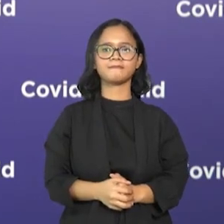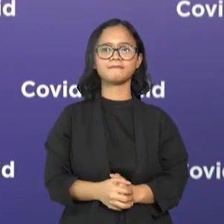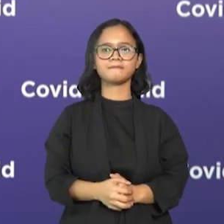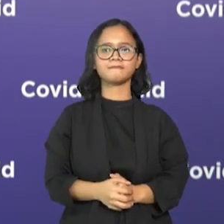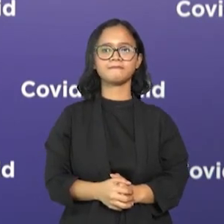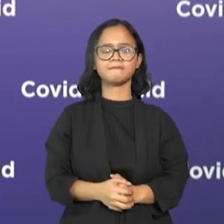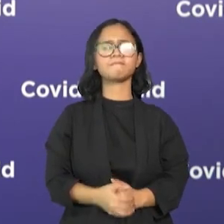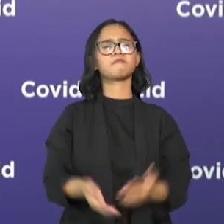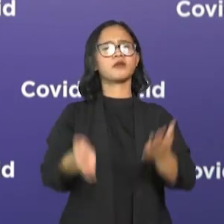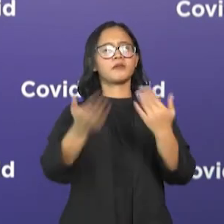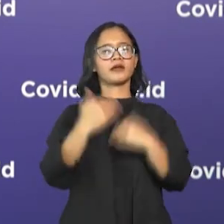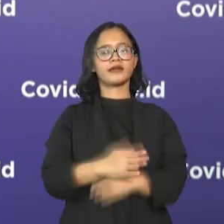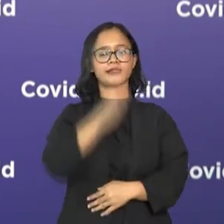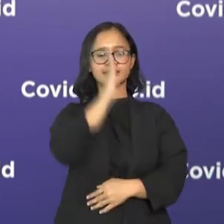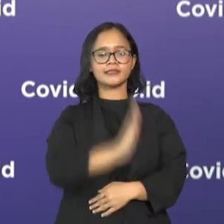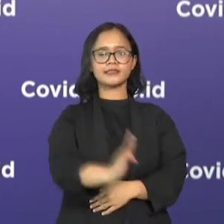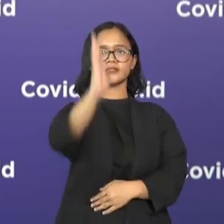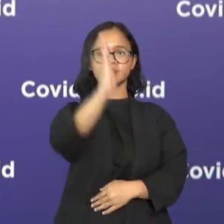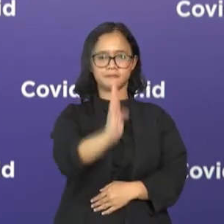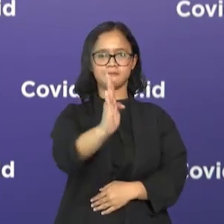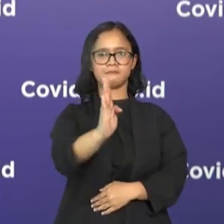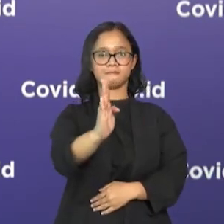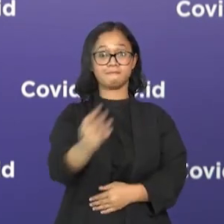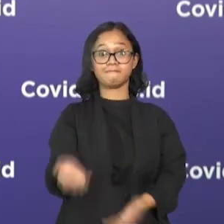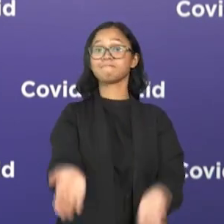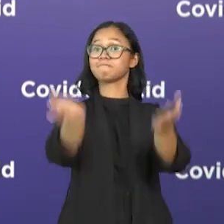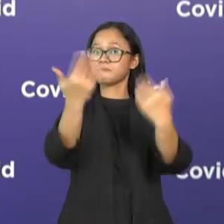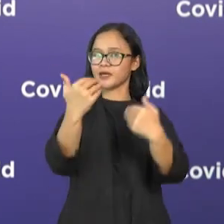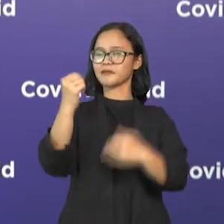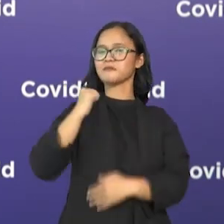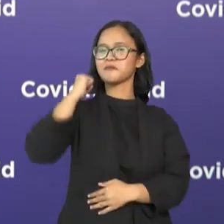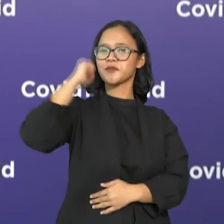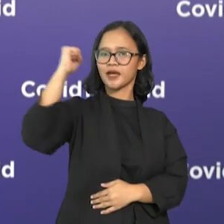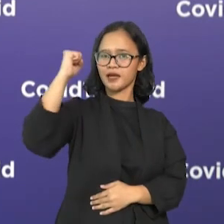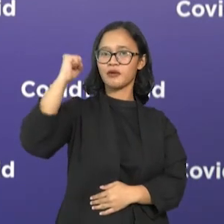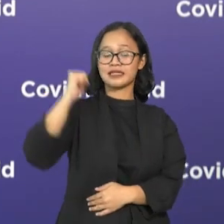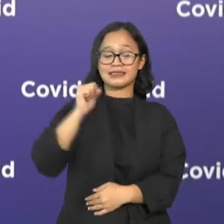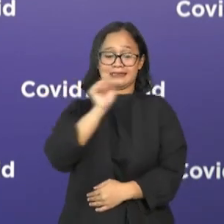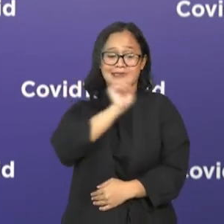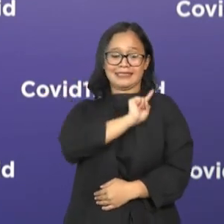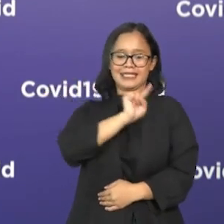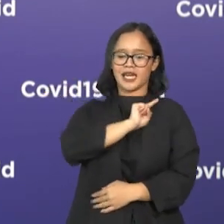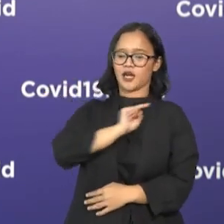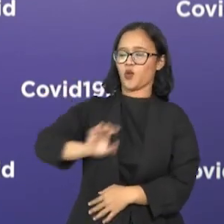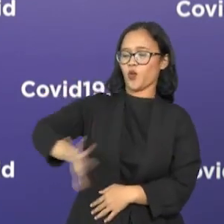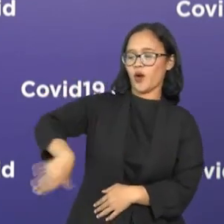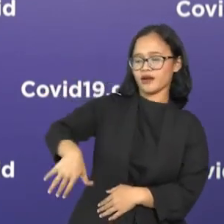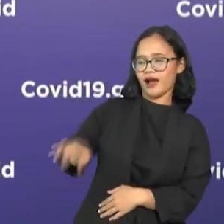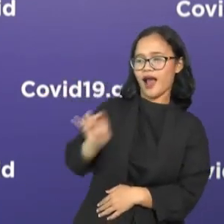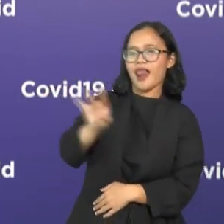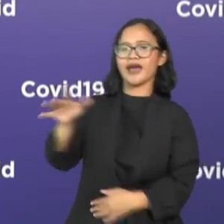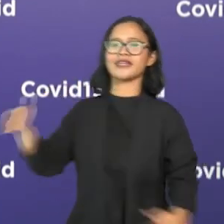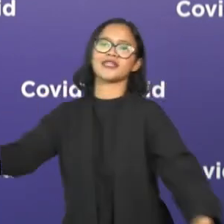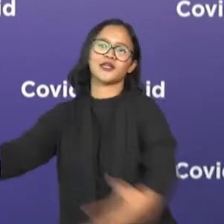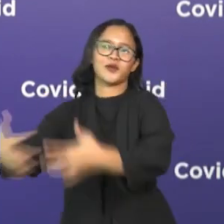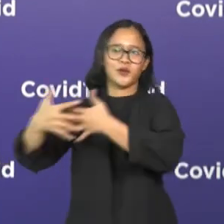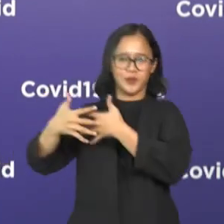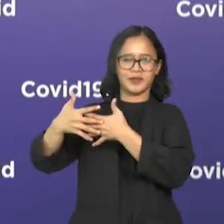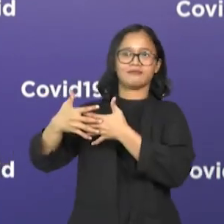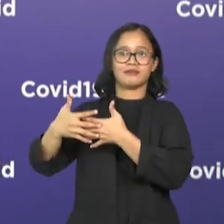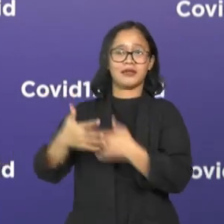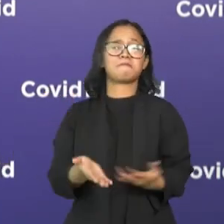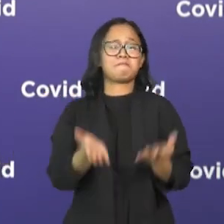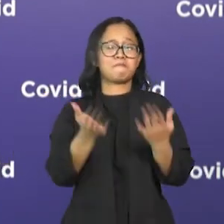semuanya dengan disiplin. Jadilah pahlawan. Lindunginlah diri dan lindunginlah orang lain. Mari menangkan